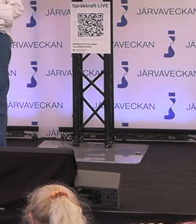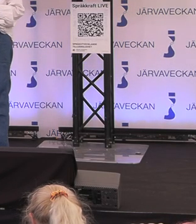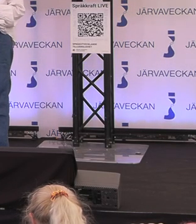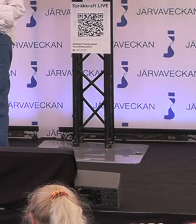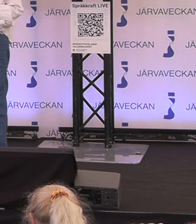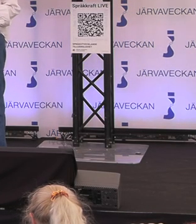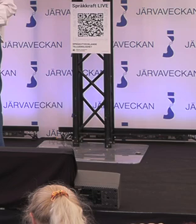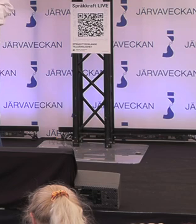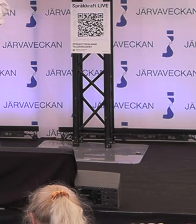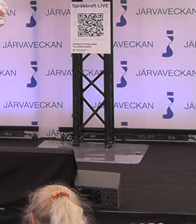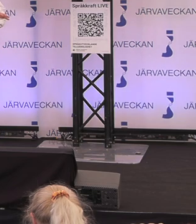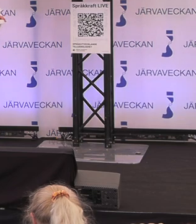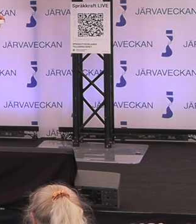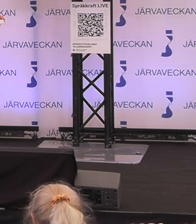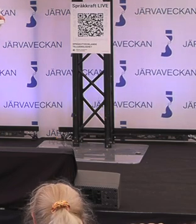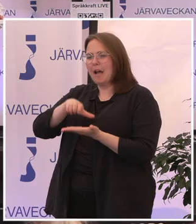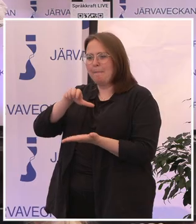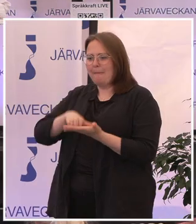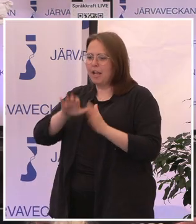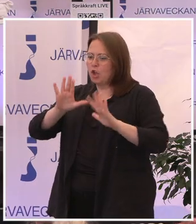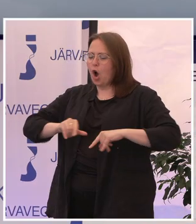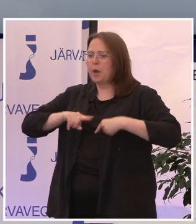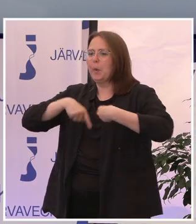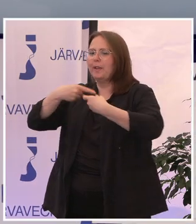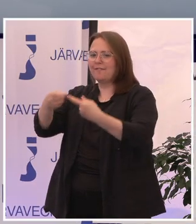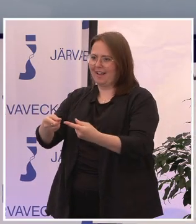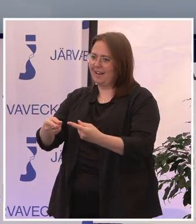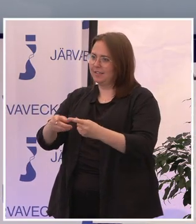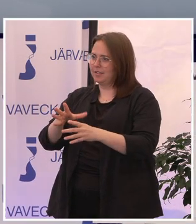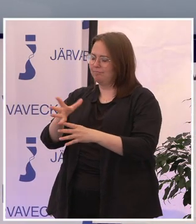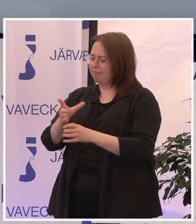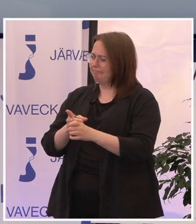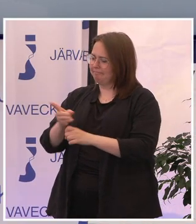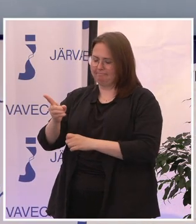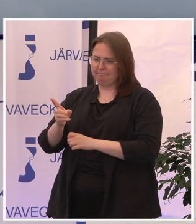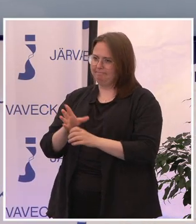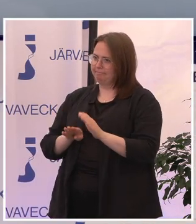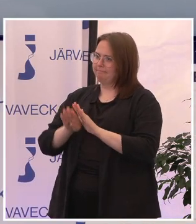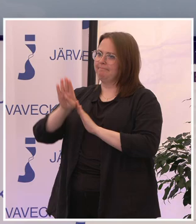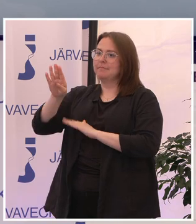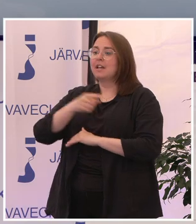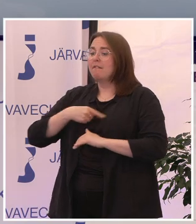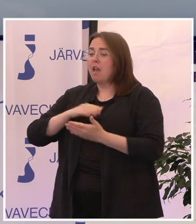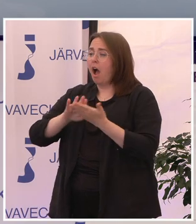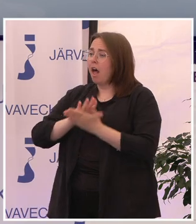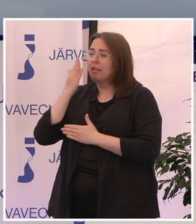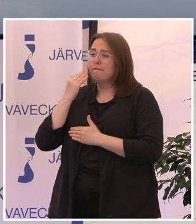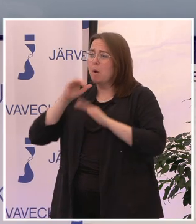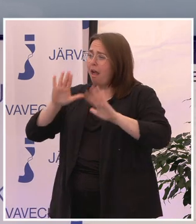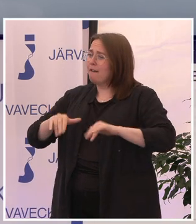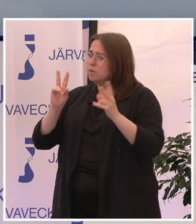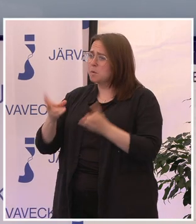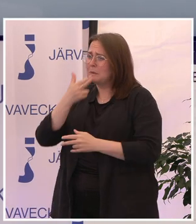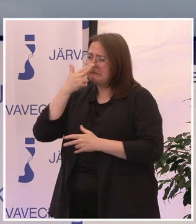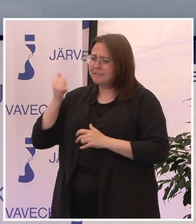Det digitala samhället har utvecklats i en rasande takt. Vi har aldrig haft så snabb,